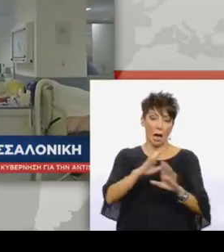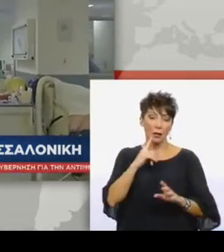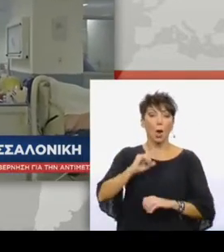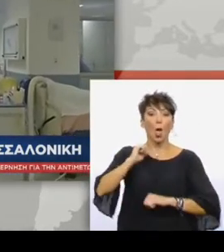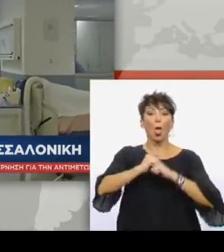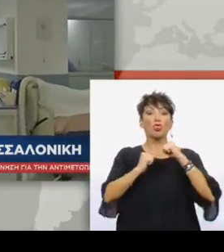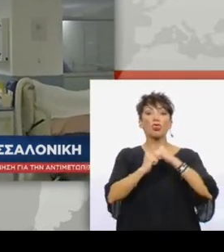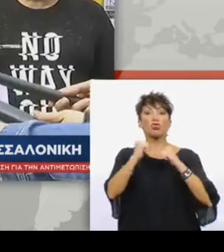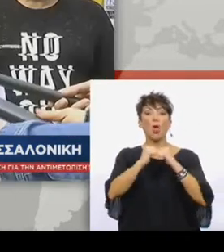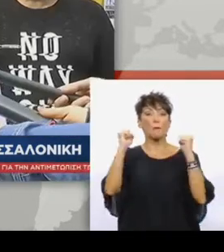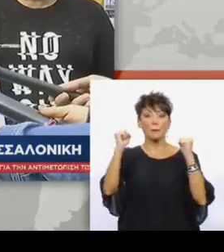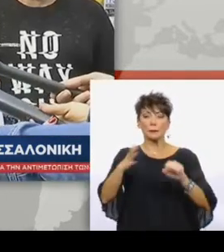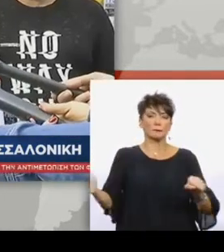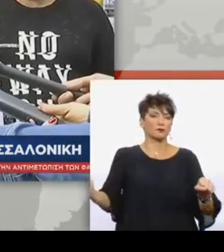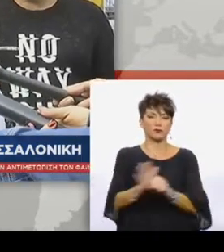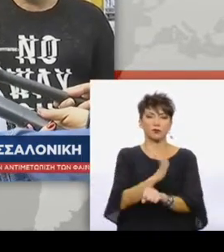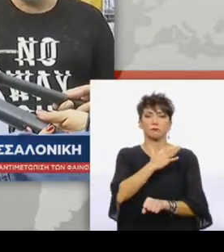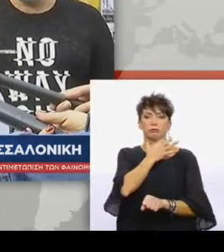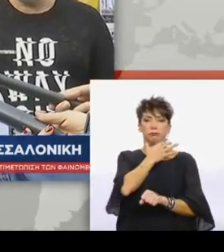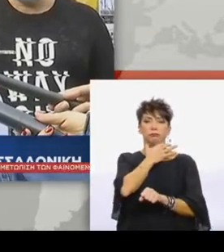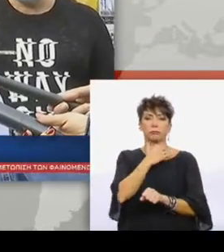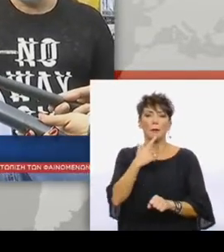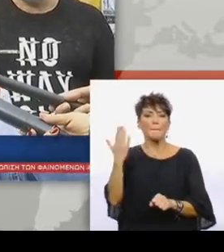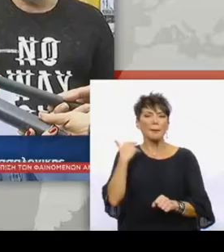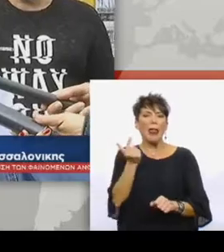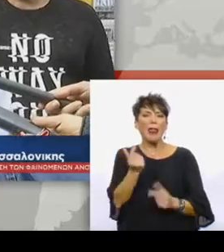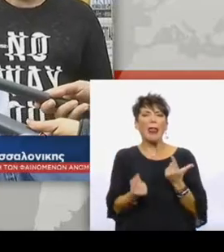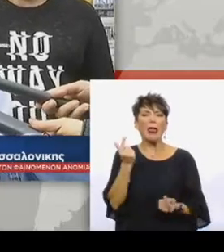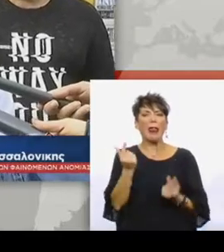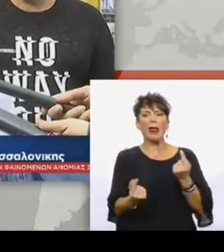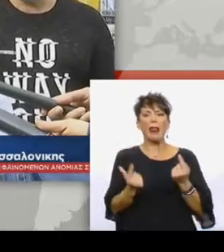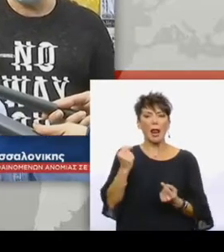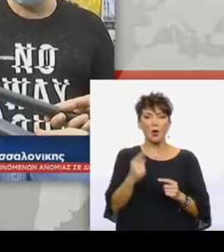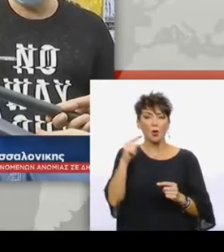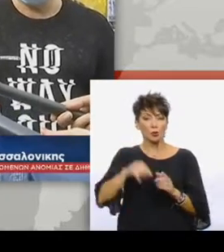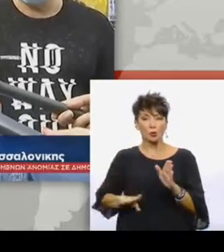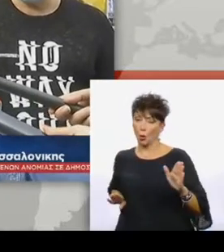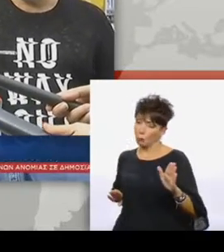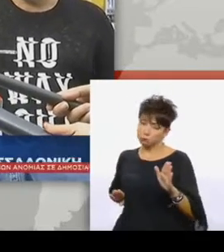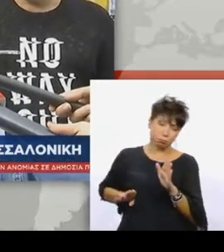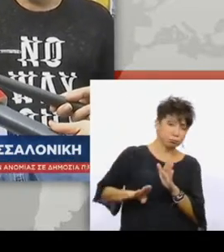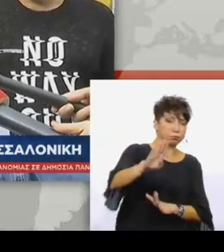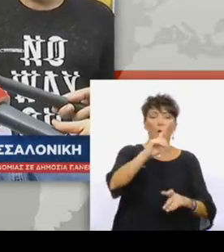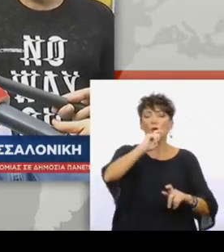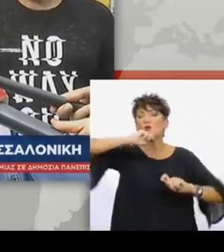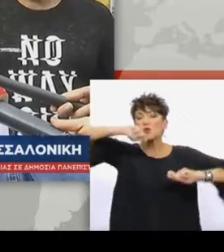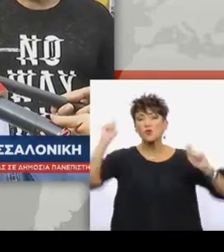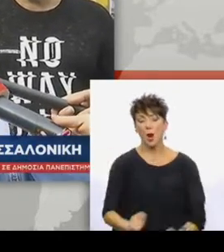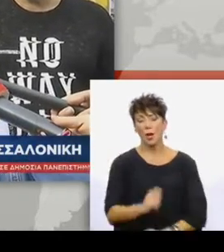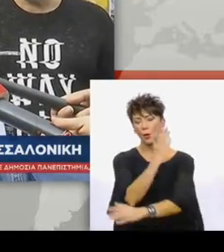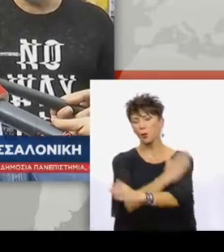λένε οι νοσοκομειακοί γιατροί. Εκεί που ήμασταν πάρα πολύ λίγοι και έχουμε φτάσει σε σημείο υπερεξάγλησης,